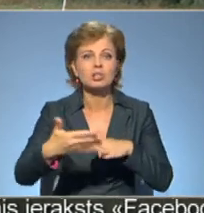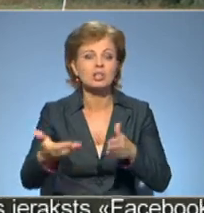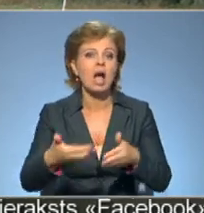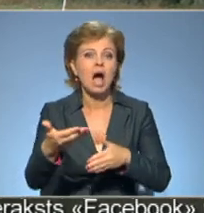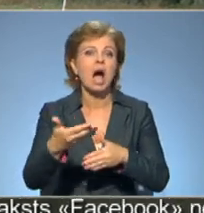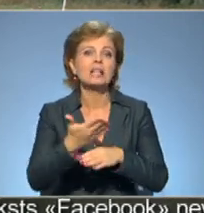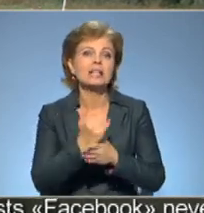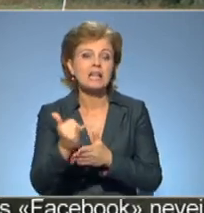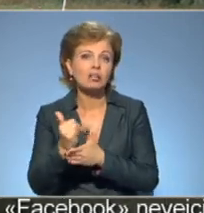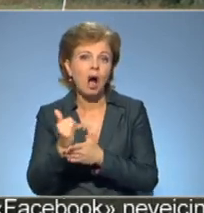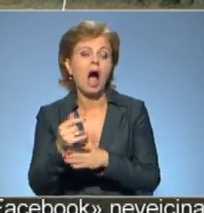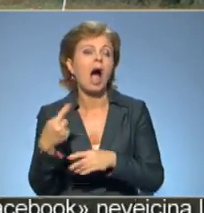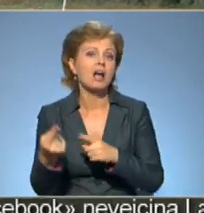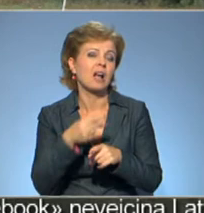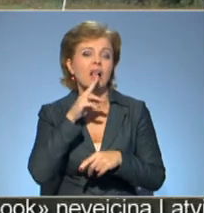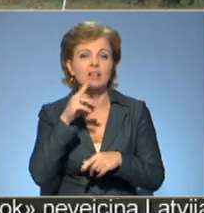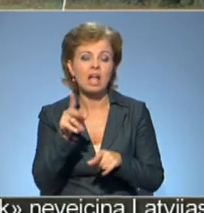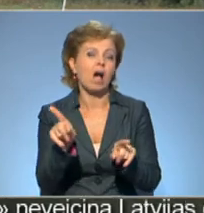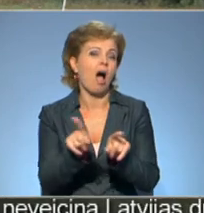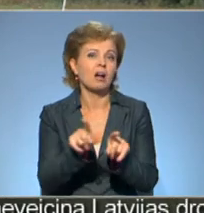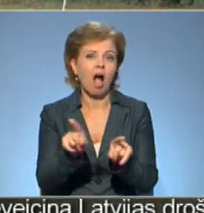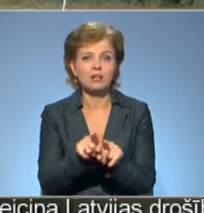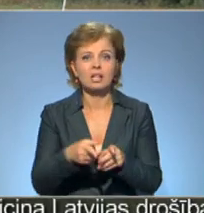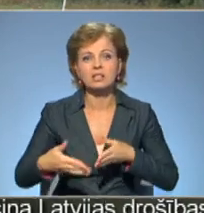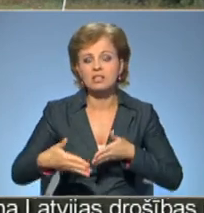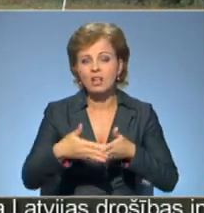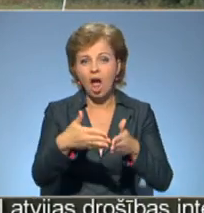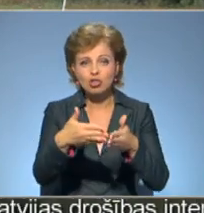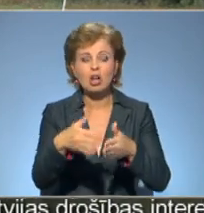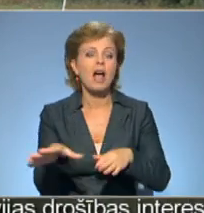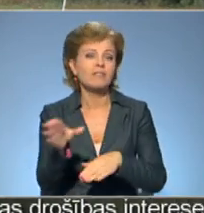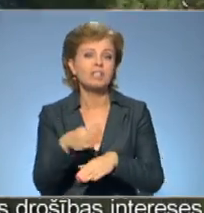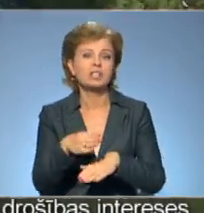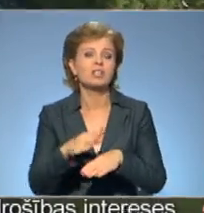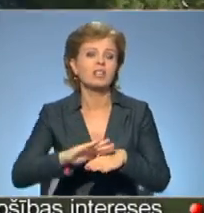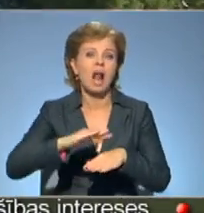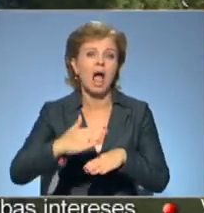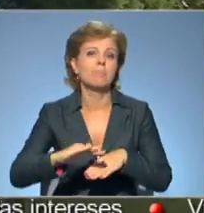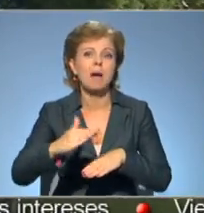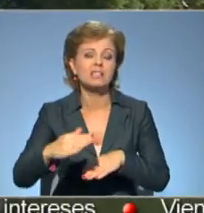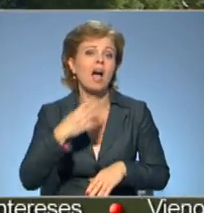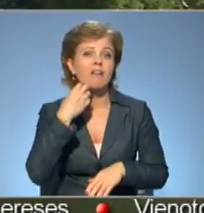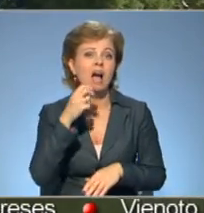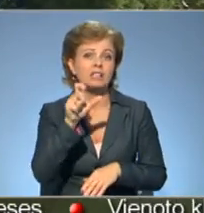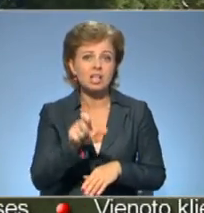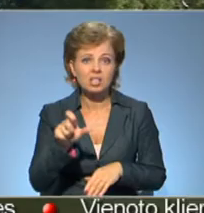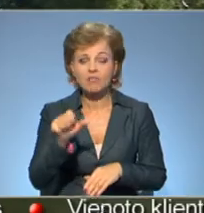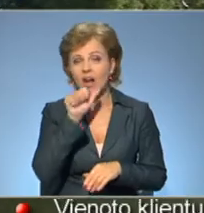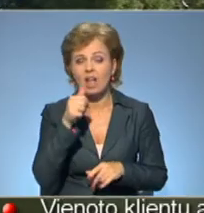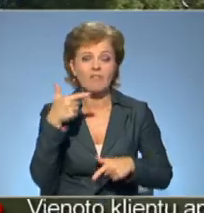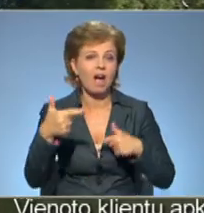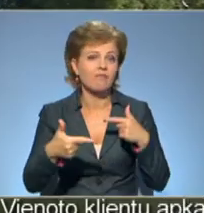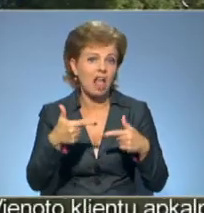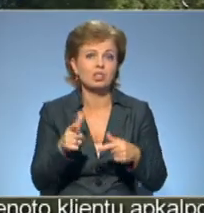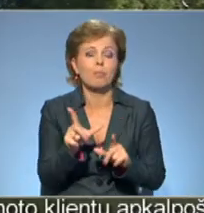paiet kaut kaut kā nepilnu nedēļu un atkal ceļš tas ir, nu, stār visu vienā trepēs. Veci cilvēki mēs nevaram ar vēlspēd